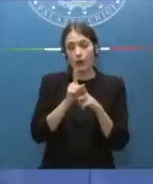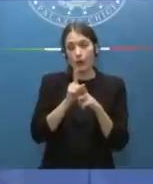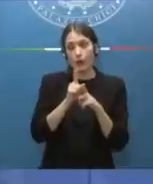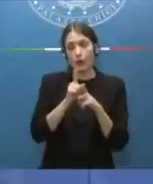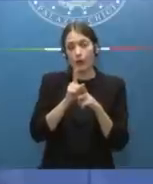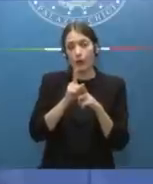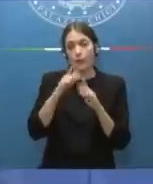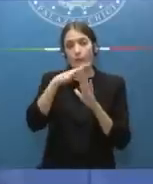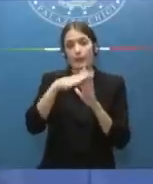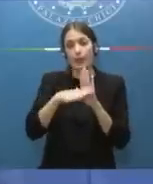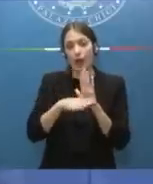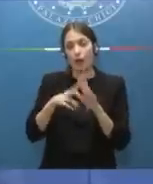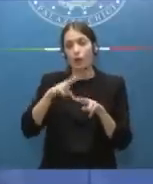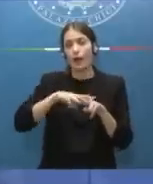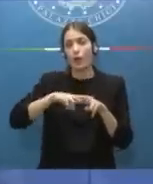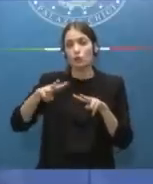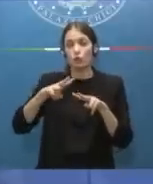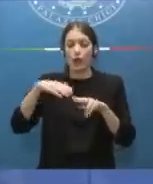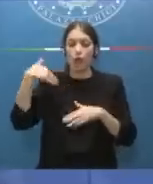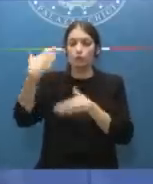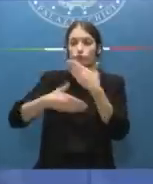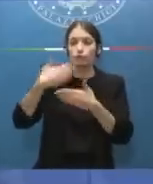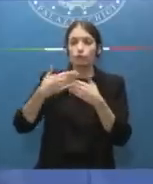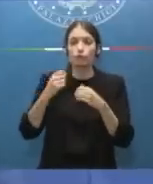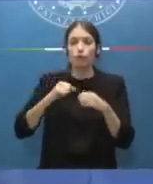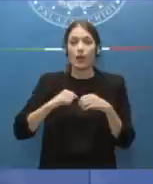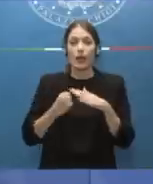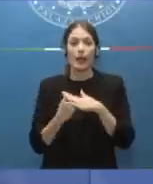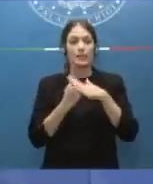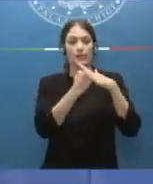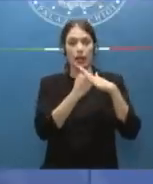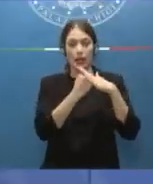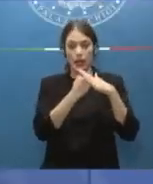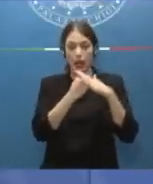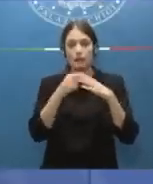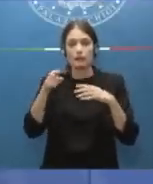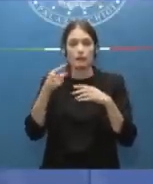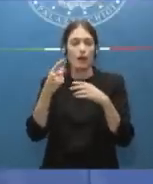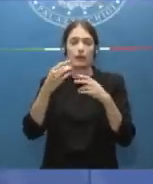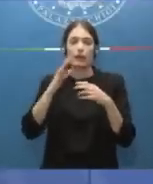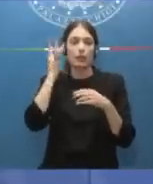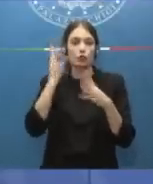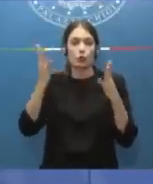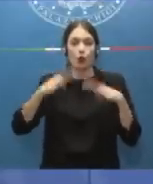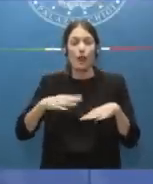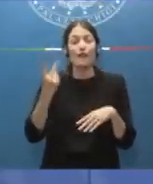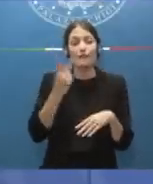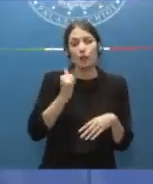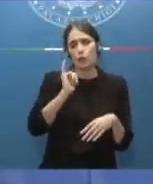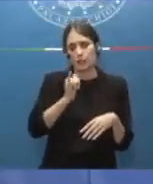Piano Nazionale di Ripresa e Resilienza. In effetti questa riforma è uno degli obiettivi ai fini